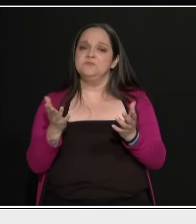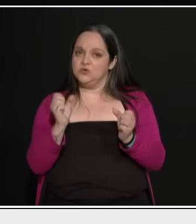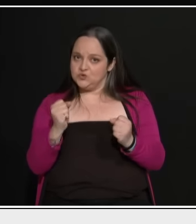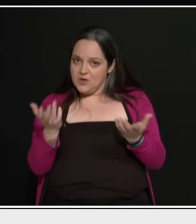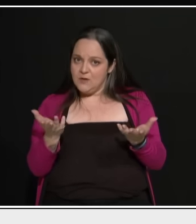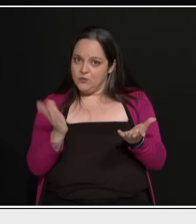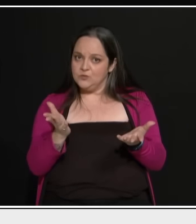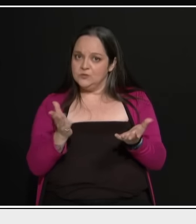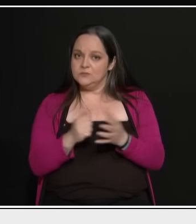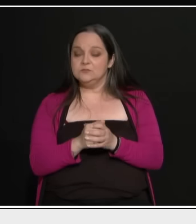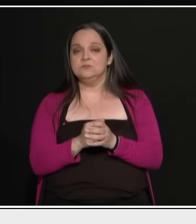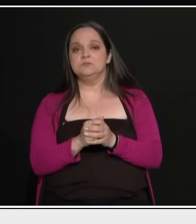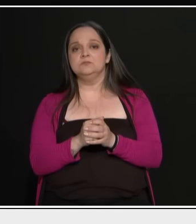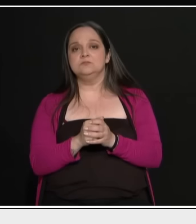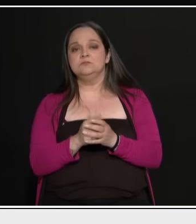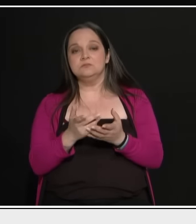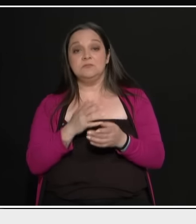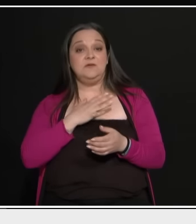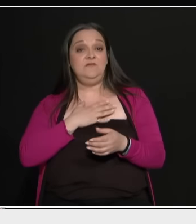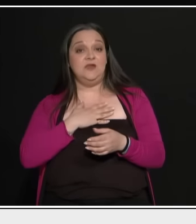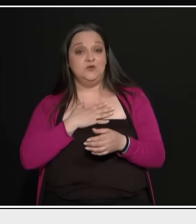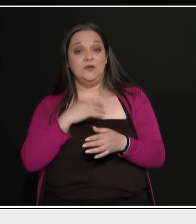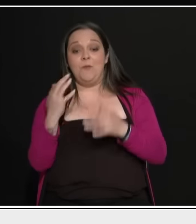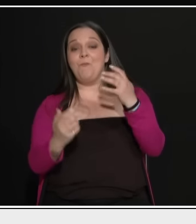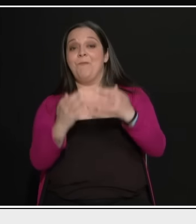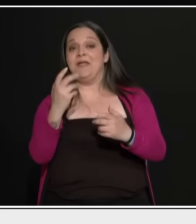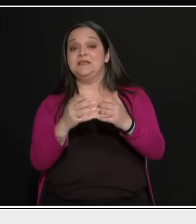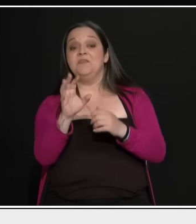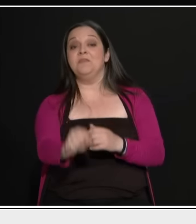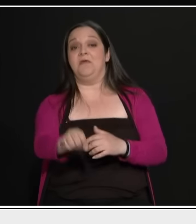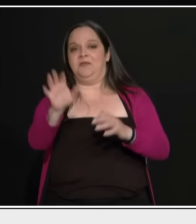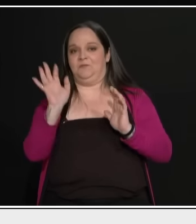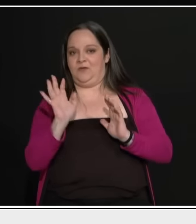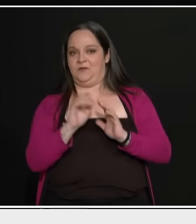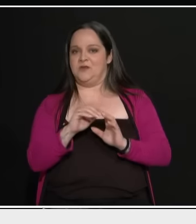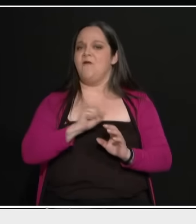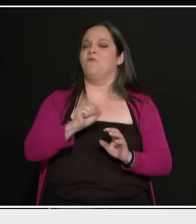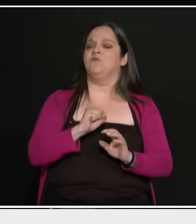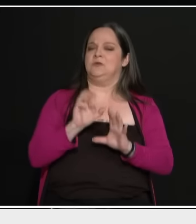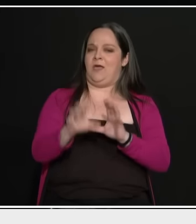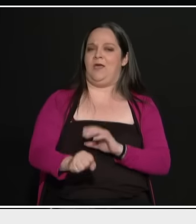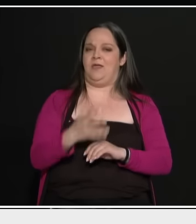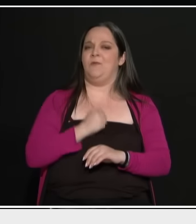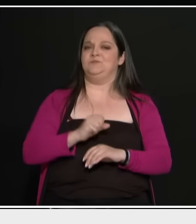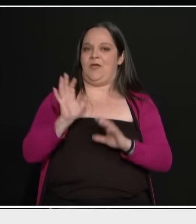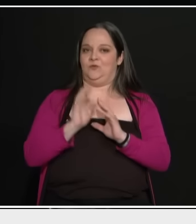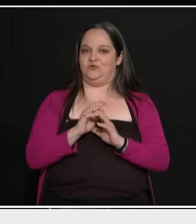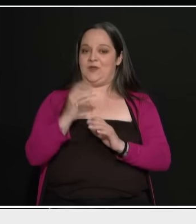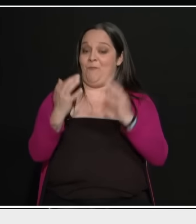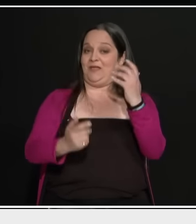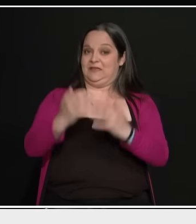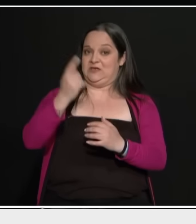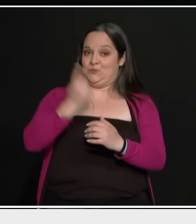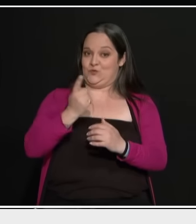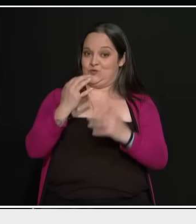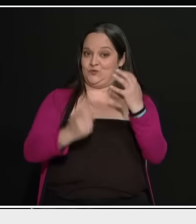Να ρωτήσω, επειδή οι μετρήσεις δεν σας πιάνουν. Δεν σας πιάνουν. Φοβούνται να μας πιάσουν. Οι μετρήσεις